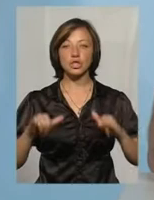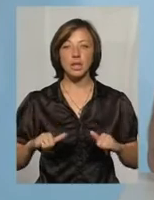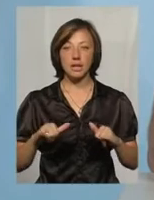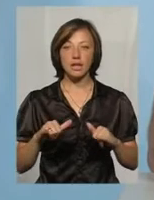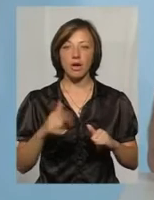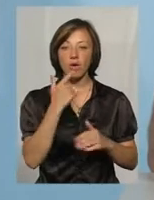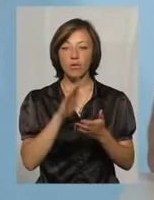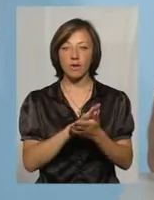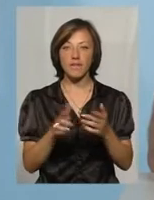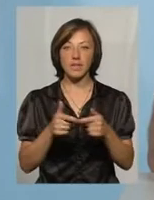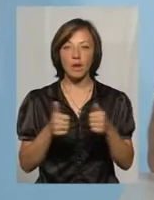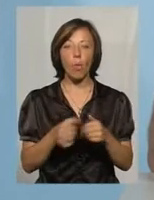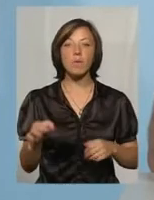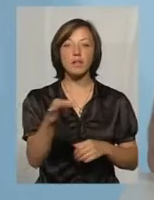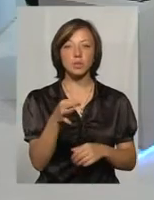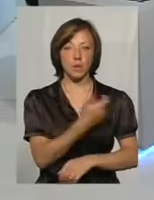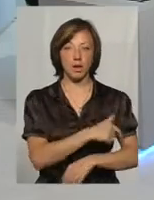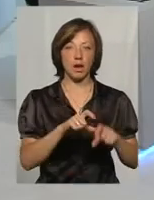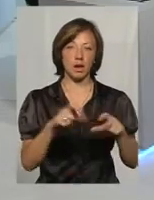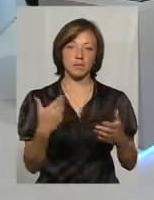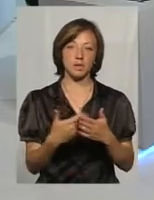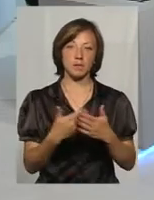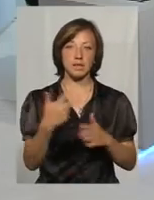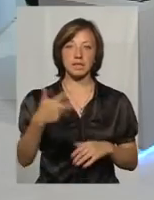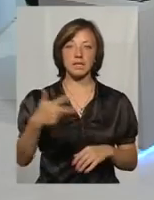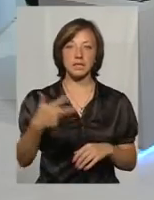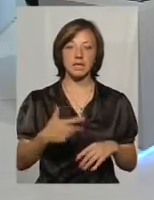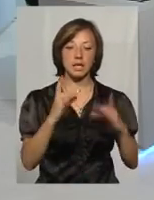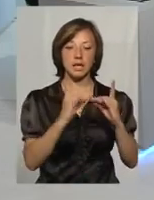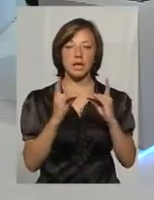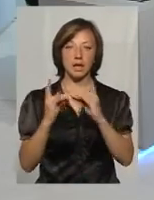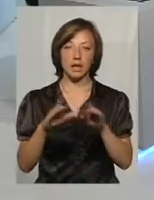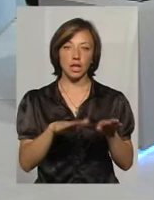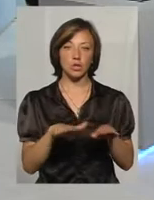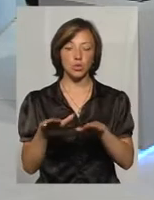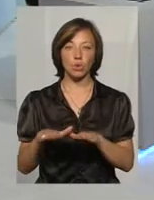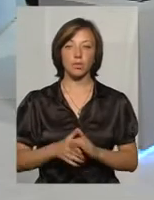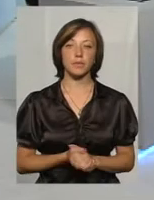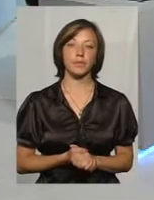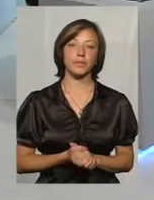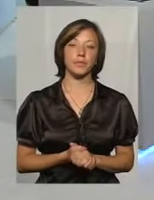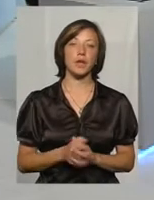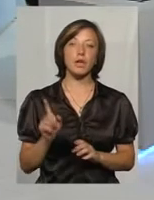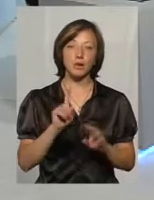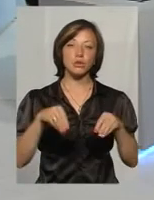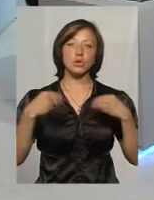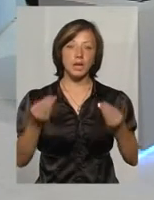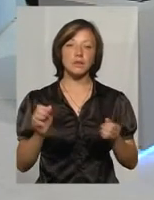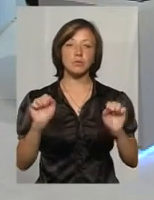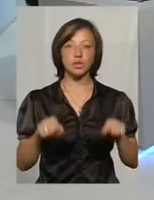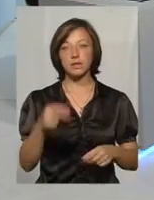відділення Хмельницької обласної лікарні приблизно до 30 ліжок, що дасть можливість